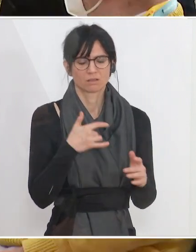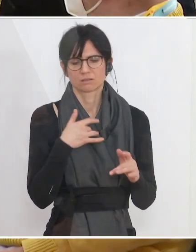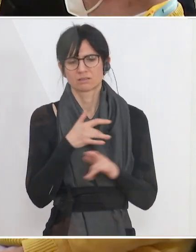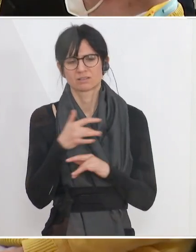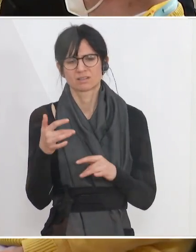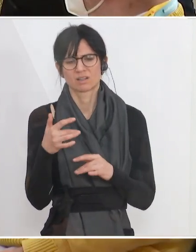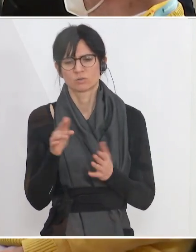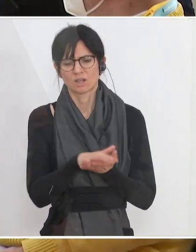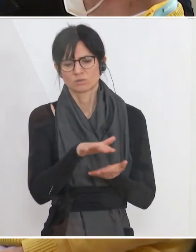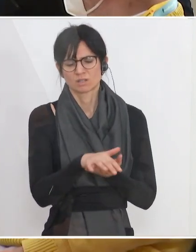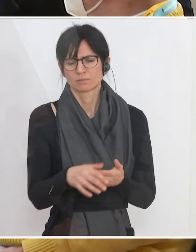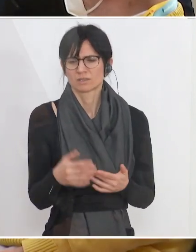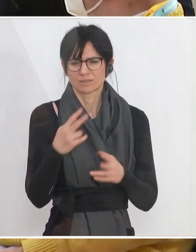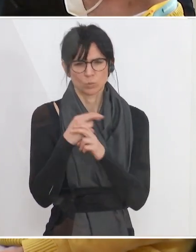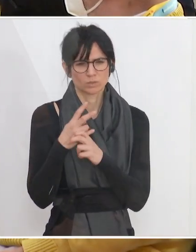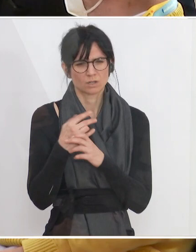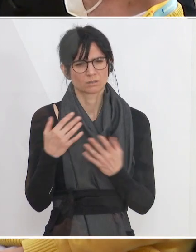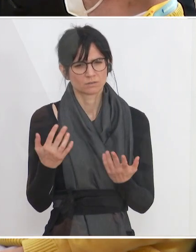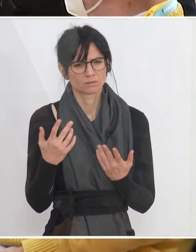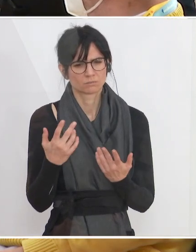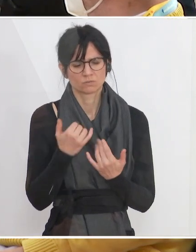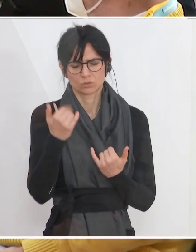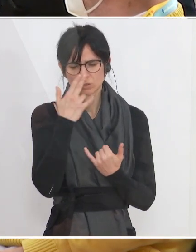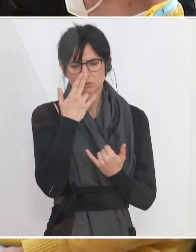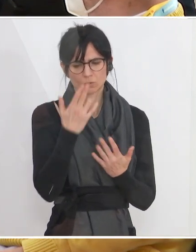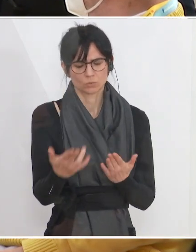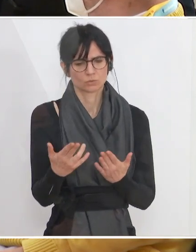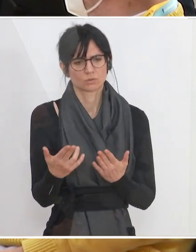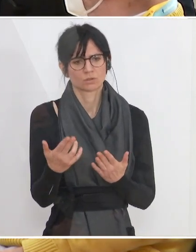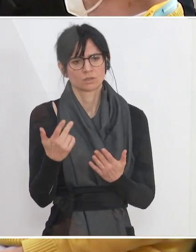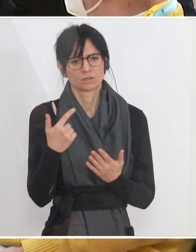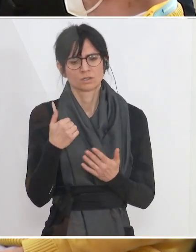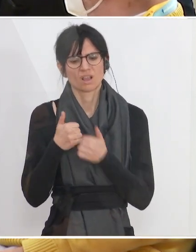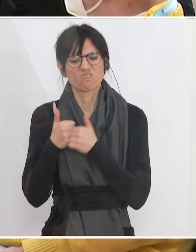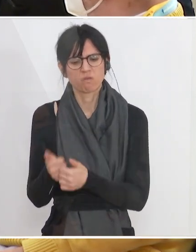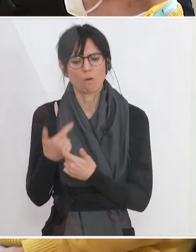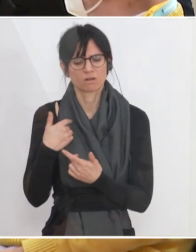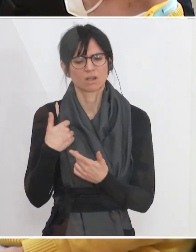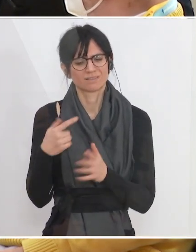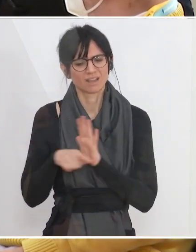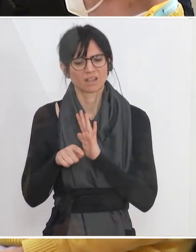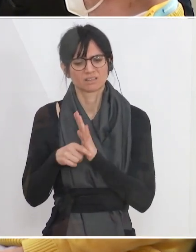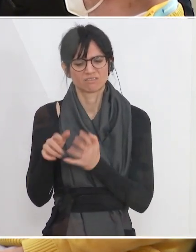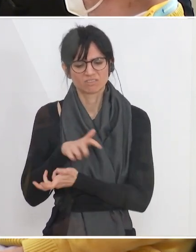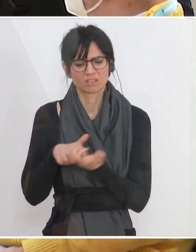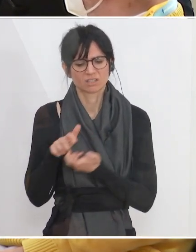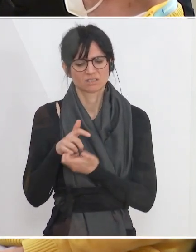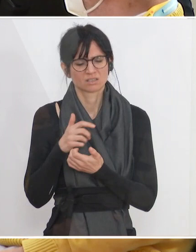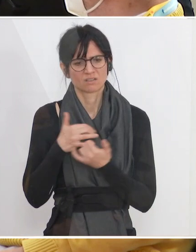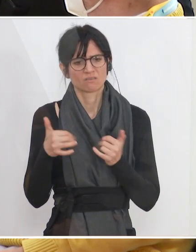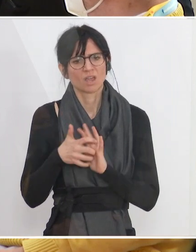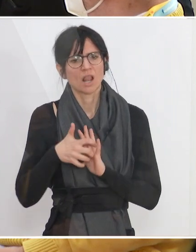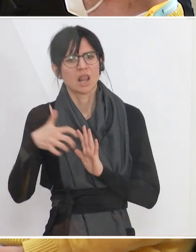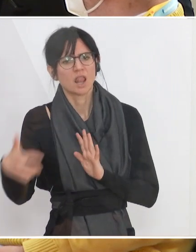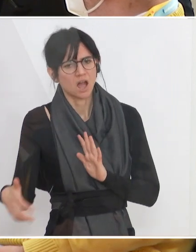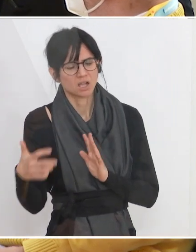Luft hat denn Österreich derzeit noch zur Bewältigung der Folgen der Krise? Kann man das schon beziffern, wie lang man